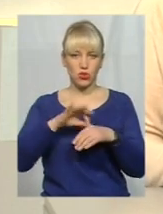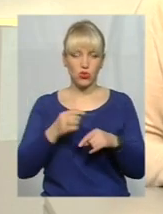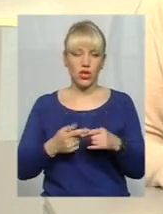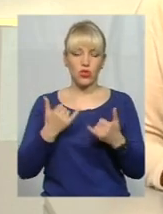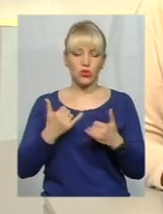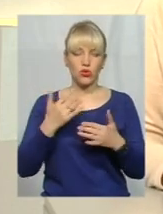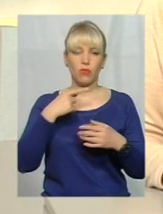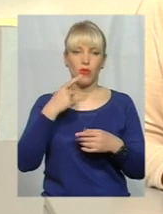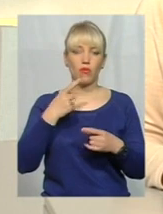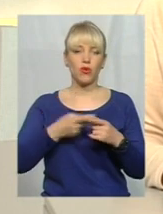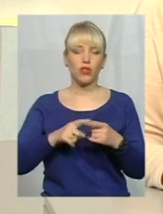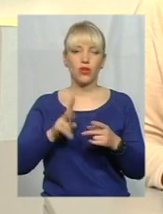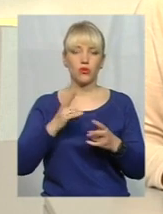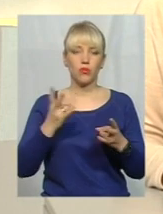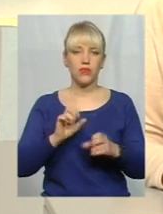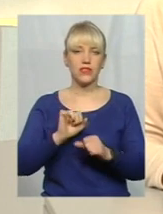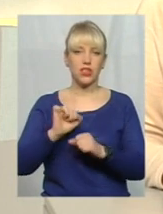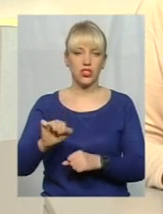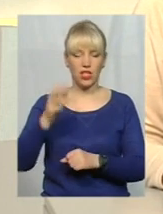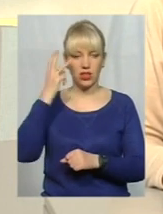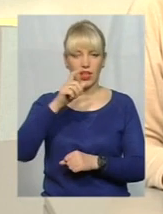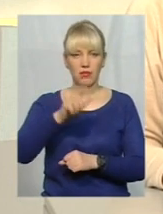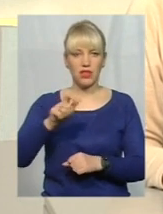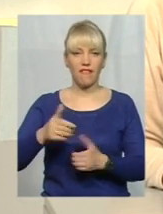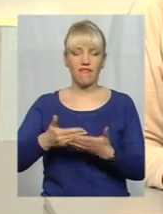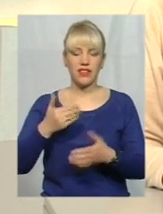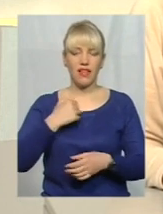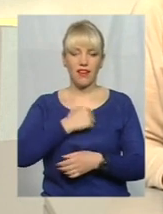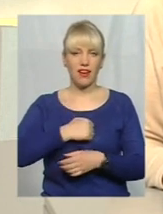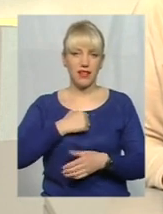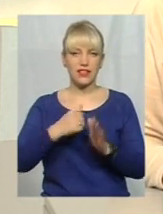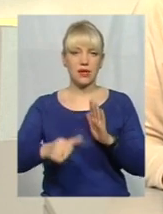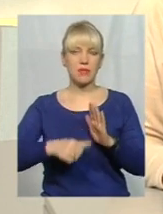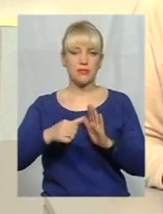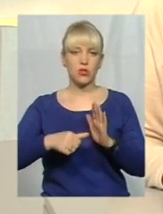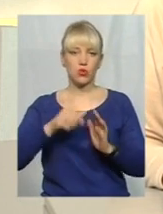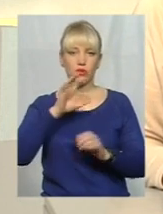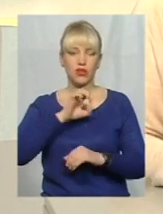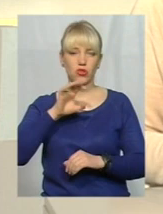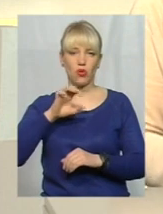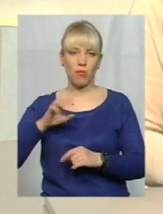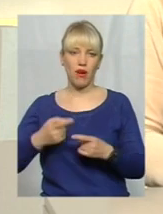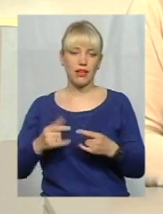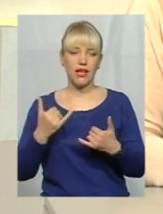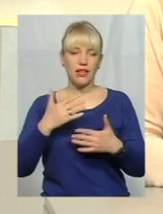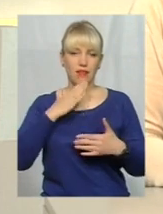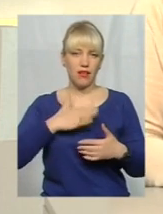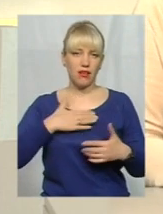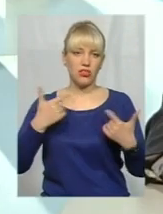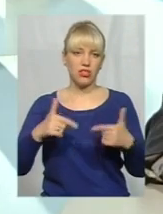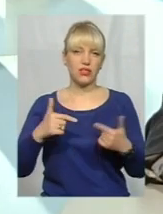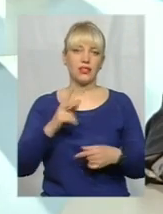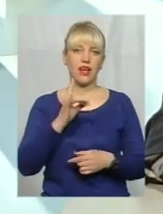поговоримо про те, хто має захищати хмельничан від агресії безпритульних собак. Гість нашої студії сьогодні – знайомтесь Владислав